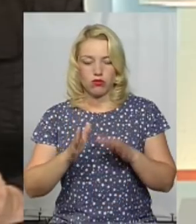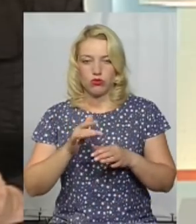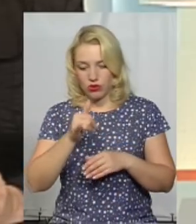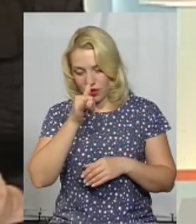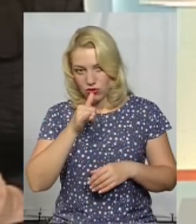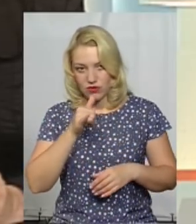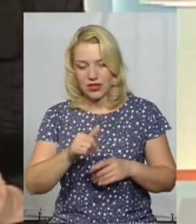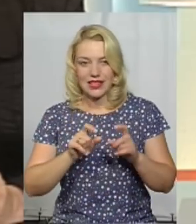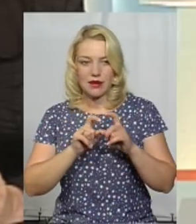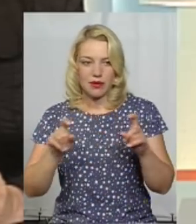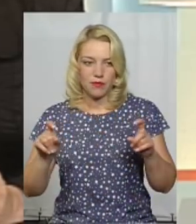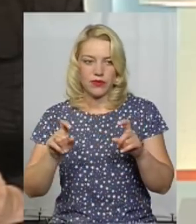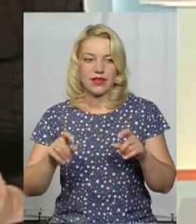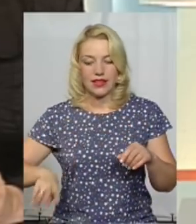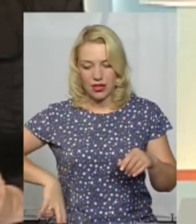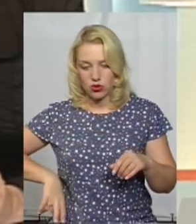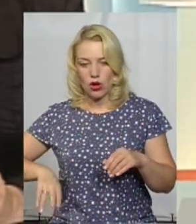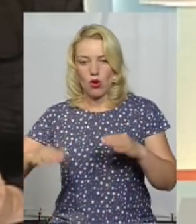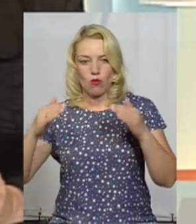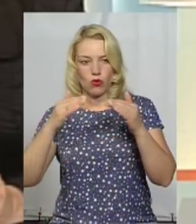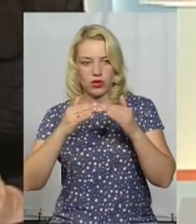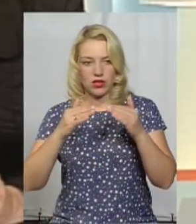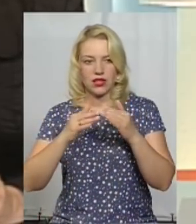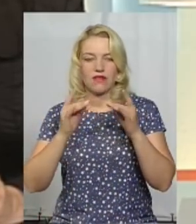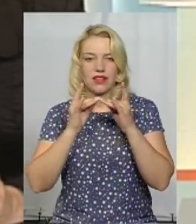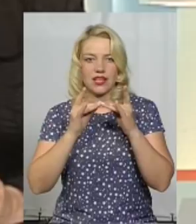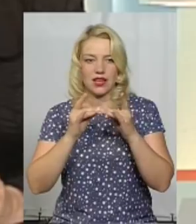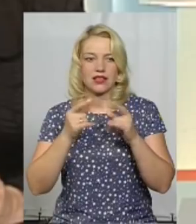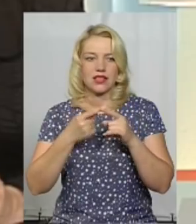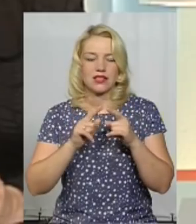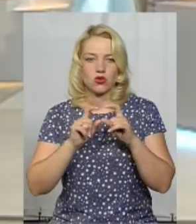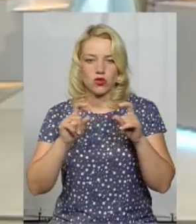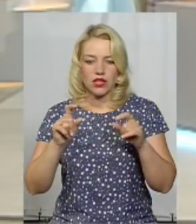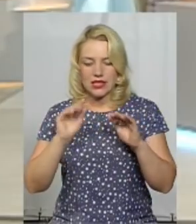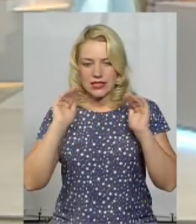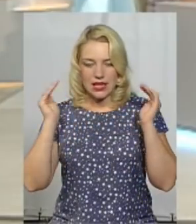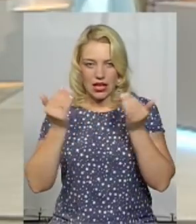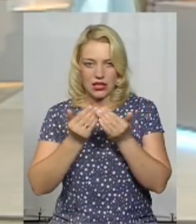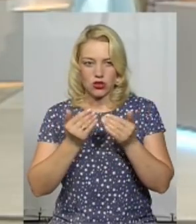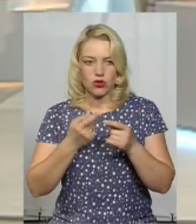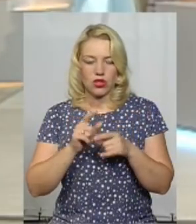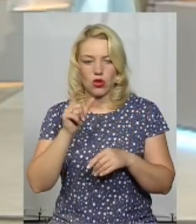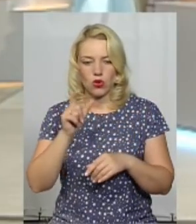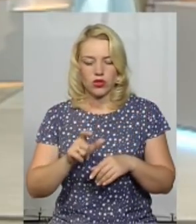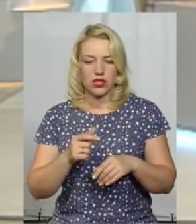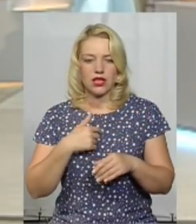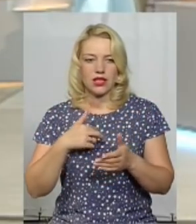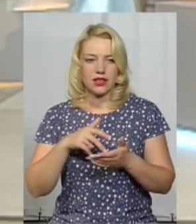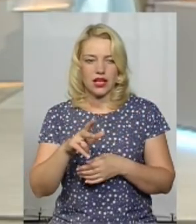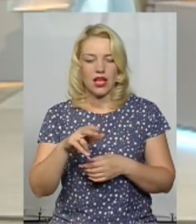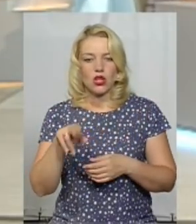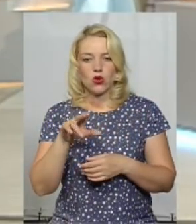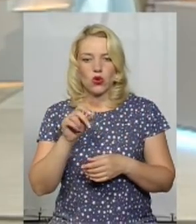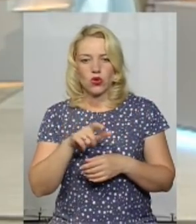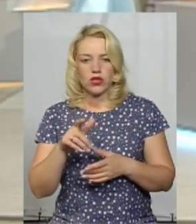дозволяти директорам будинків, інтернатів. Все ж таки є це установи закритого типу. Сьогодні людина йде на склад, війде до людей. А